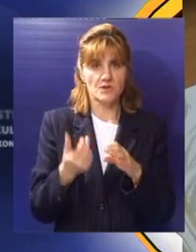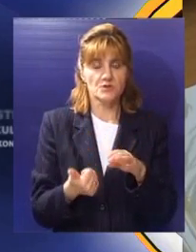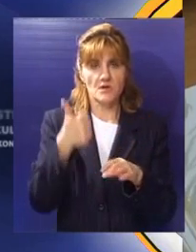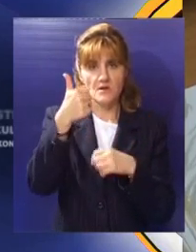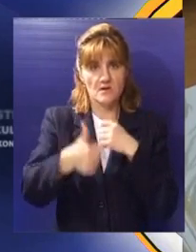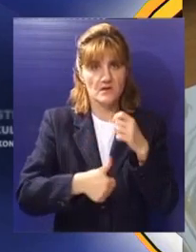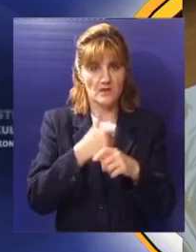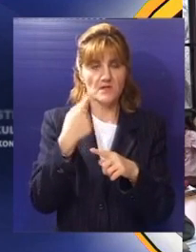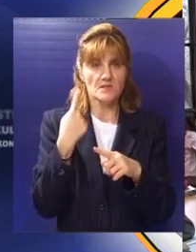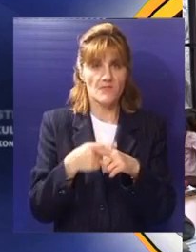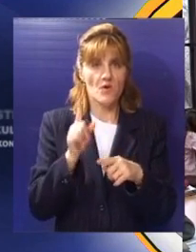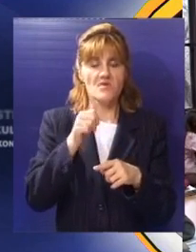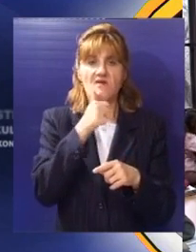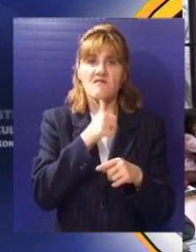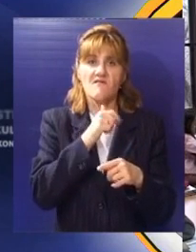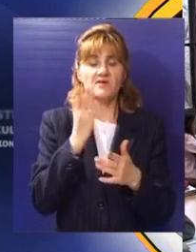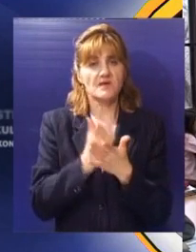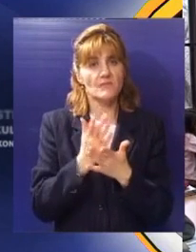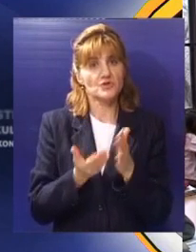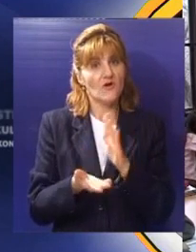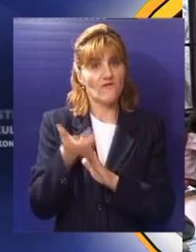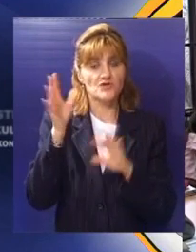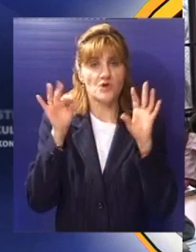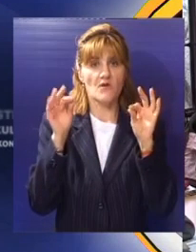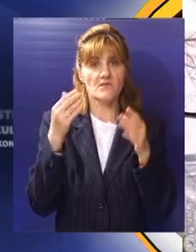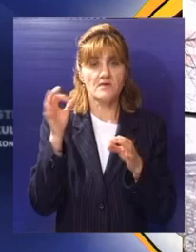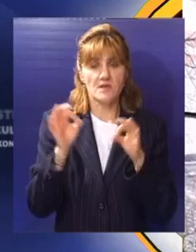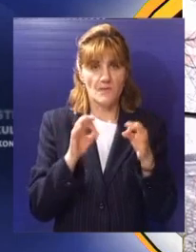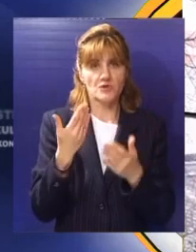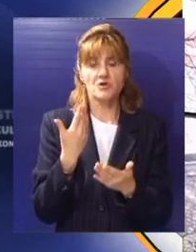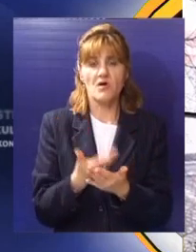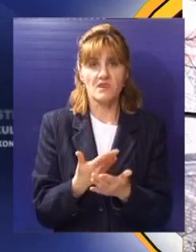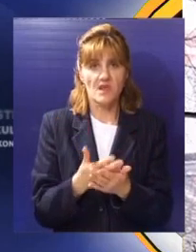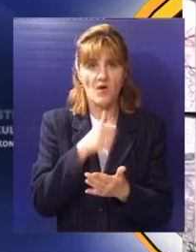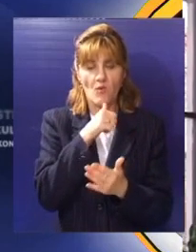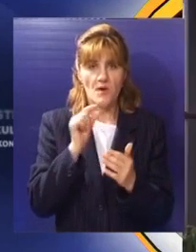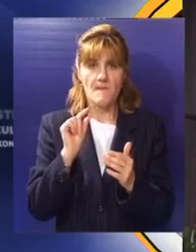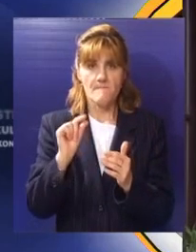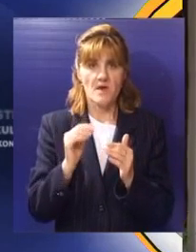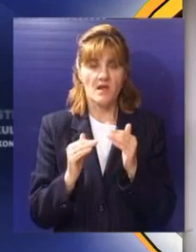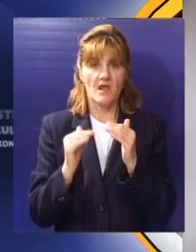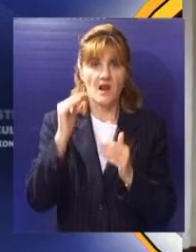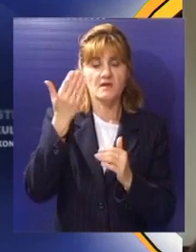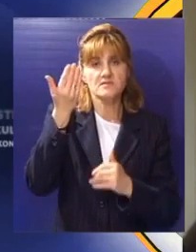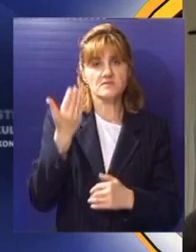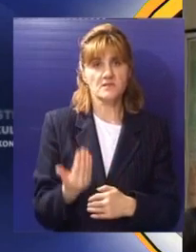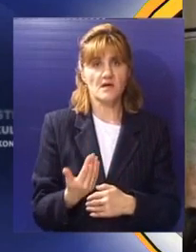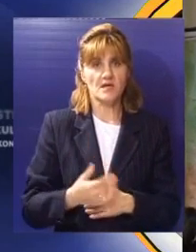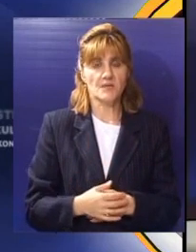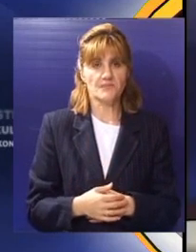da inflacija i kursne razlike ne budu veće od 10 odsto, jer bi se samo tako obezbedio minimalan rast realnih zarada.